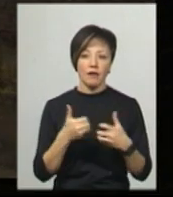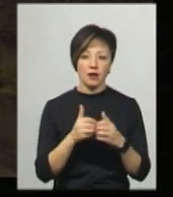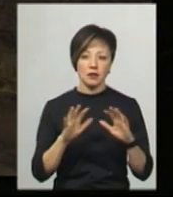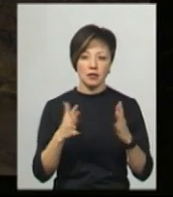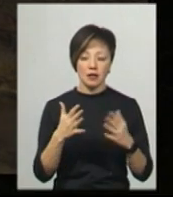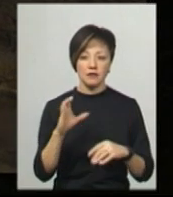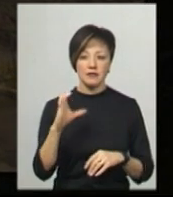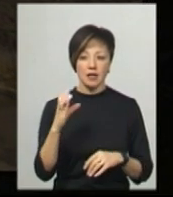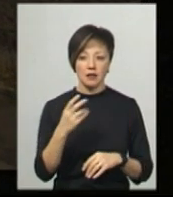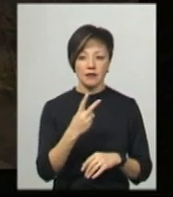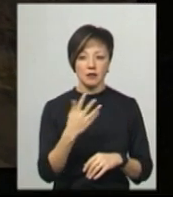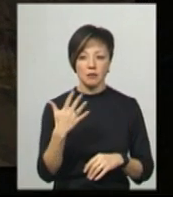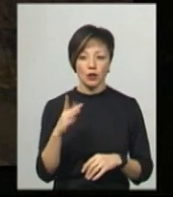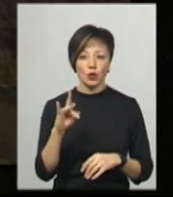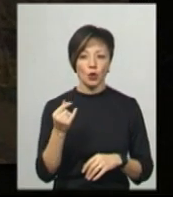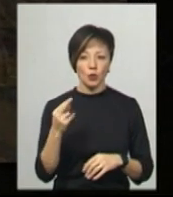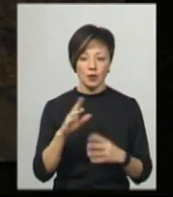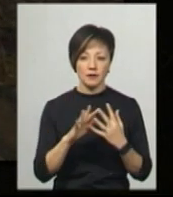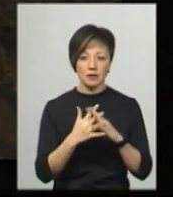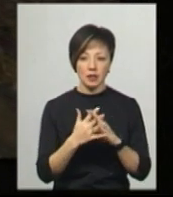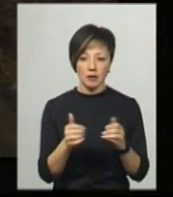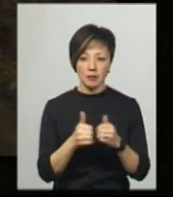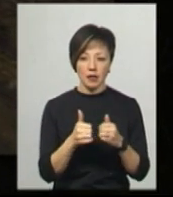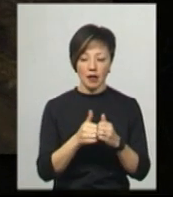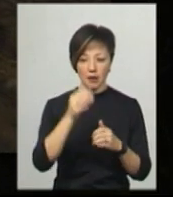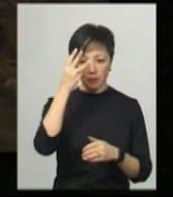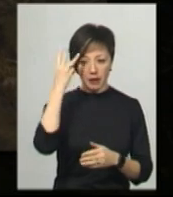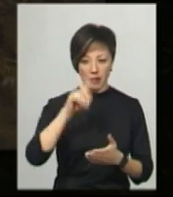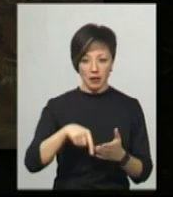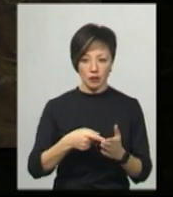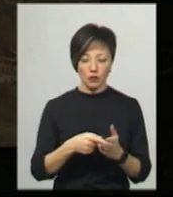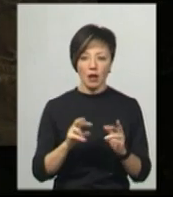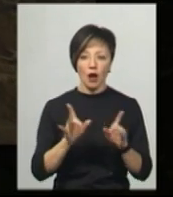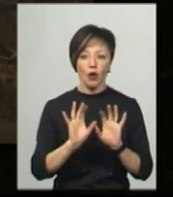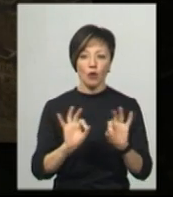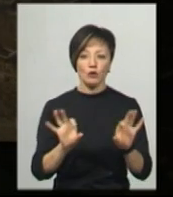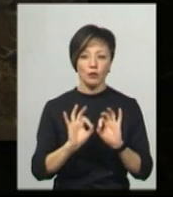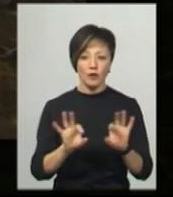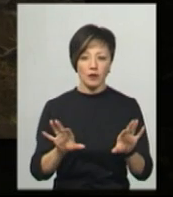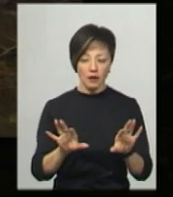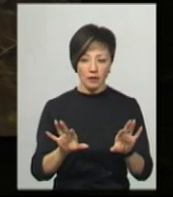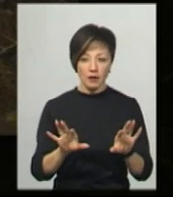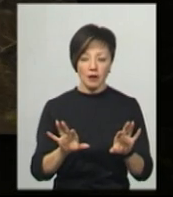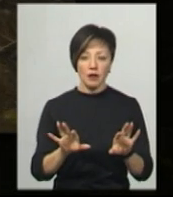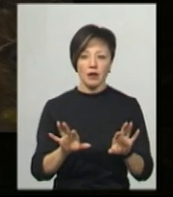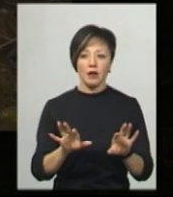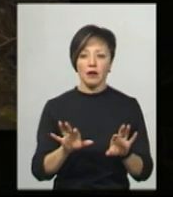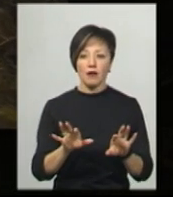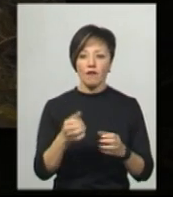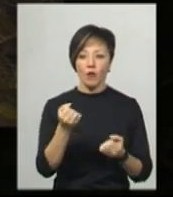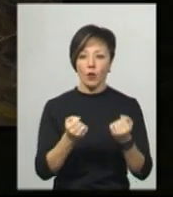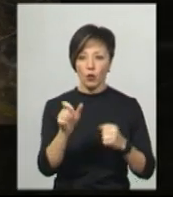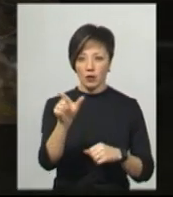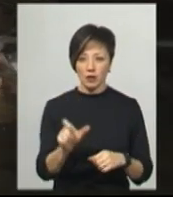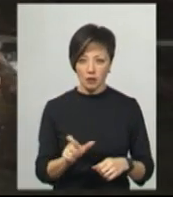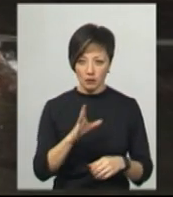сталася у середу 25 грудня у селі Прибузьке неподалік Хмельницького. Як уже розповідав Суспільному Сергій Кушнір, водій, який перебував